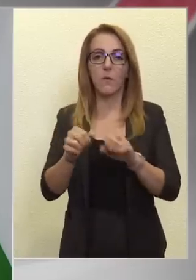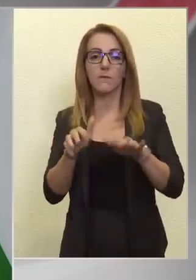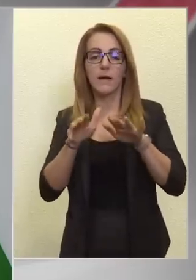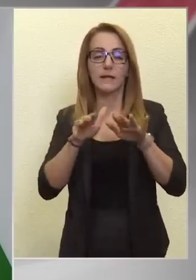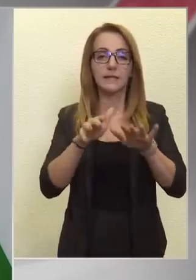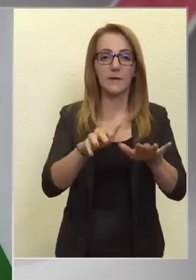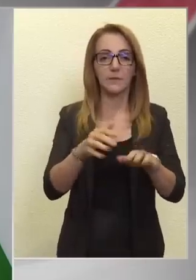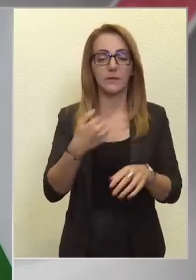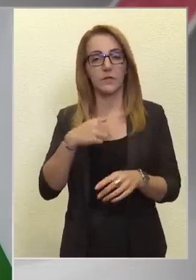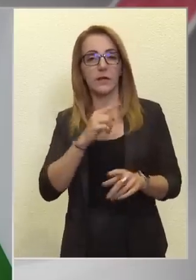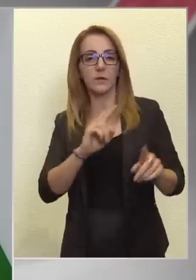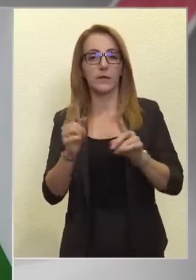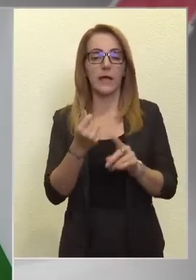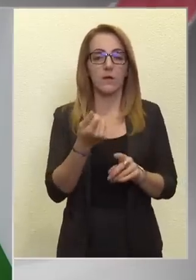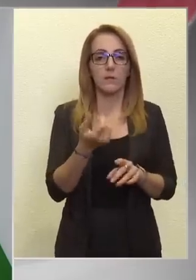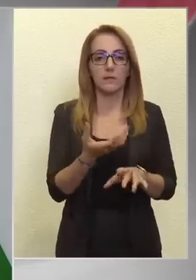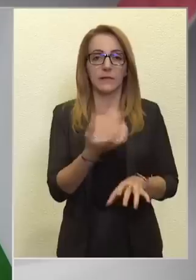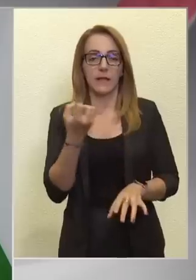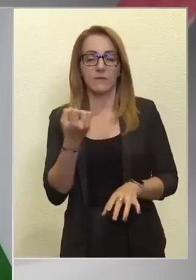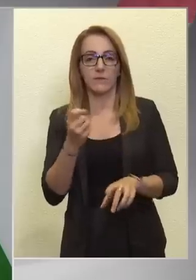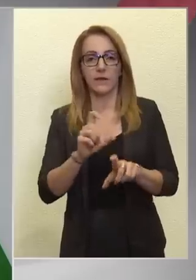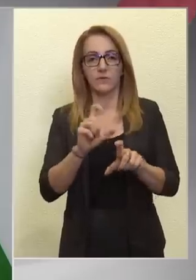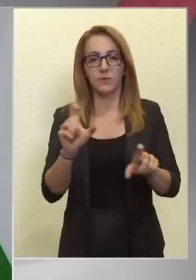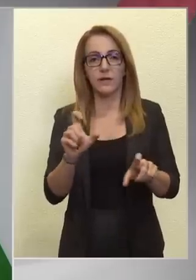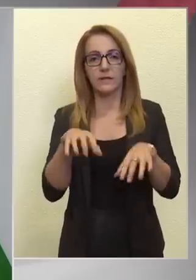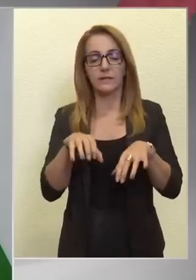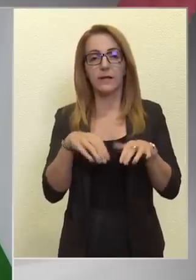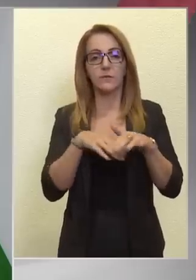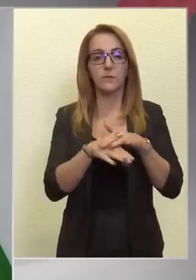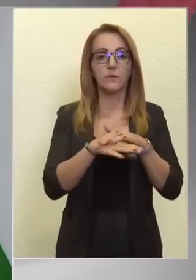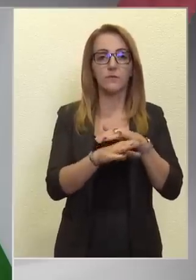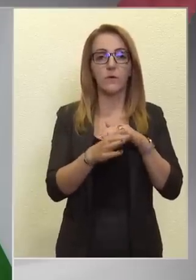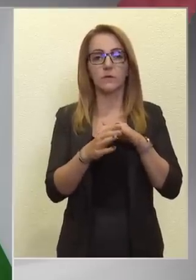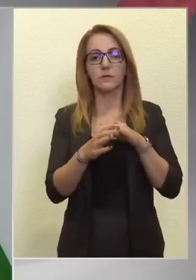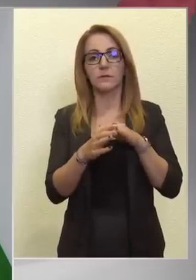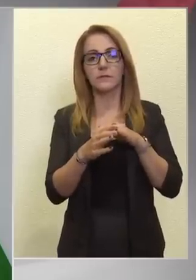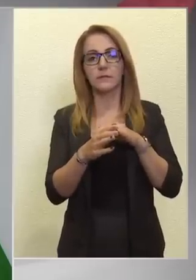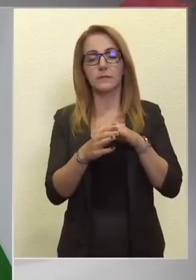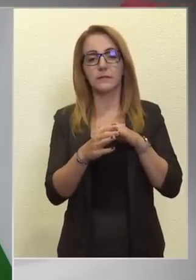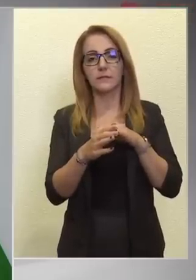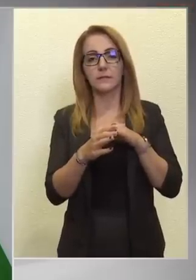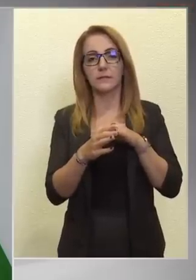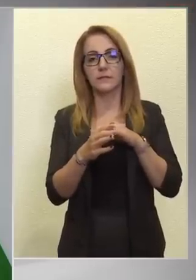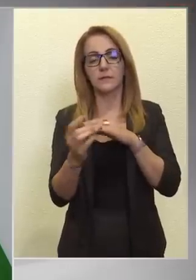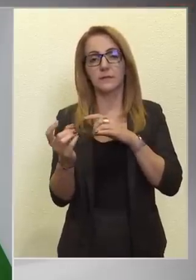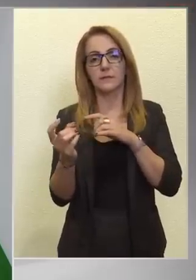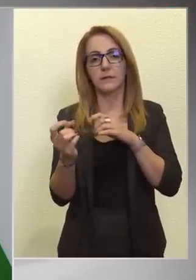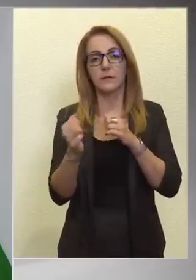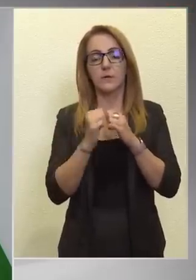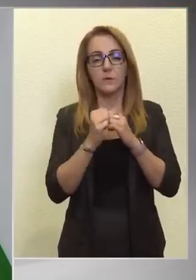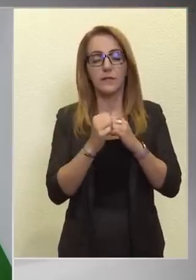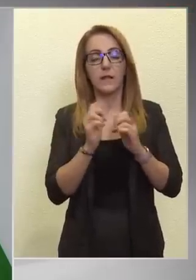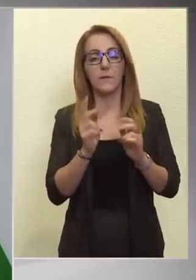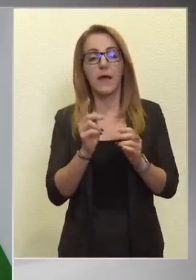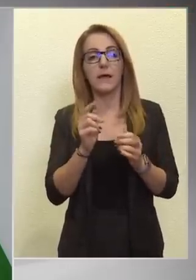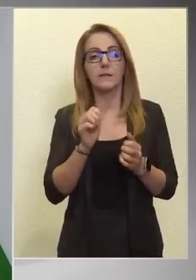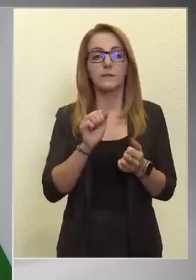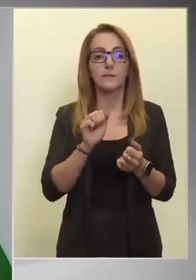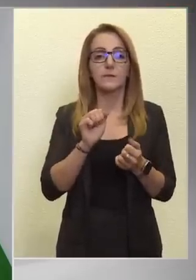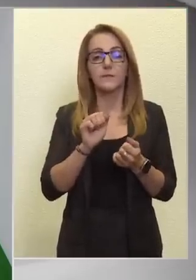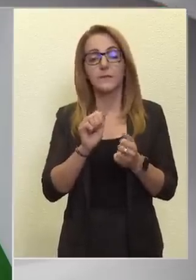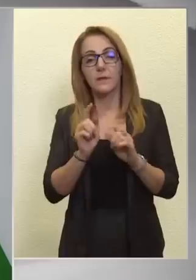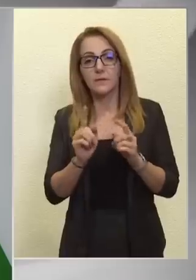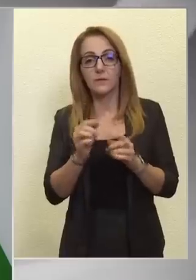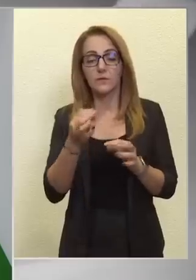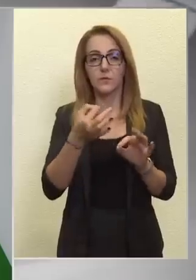egyébként nekünk járó pénzek elvonásáért tett külföldi küzdelem, vagy folytatott külföldi küzdelem, hanem lehet, hogy bizonyos ügyekben akár még együtt is